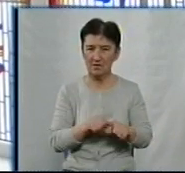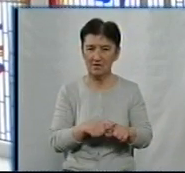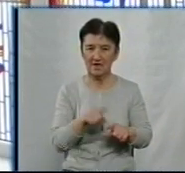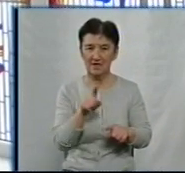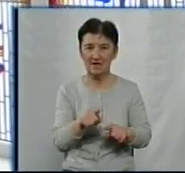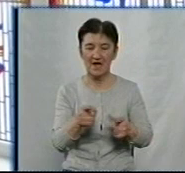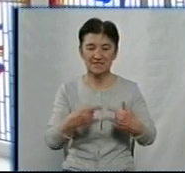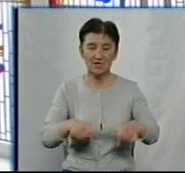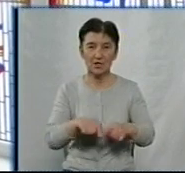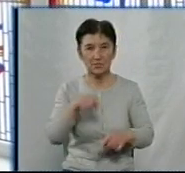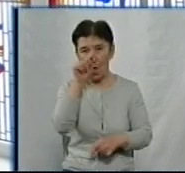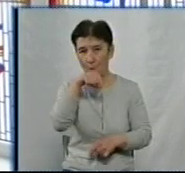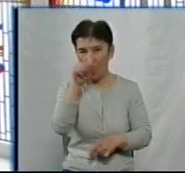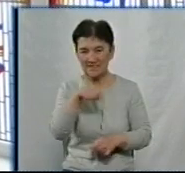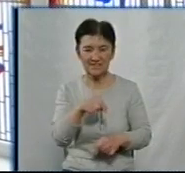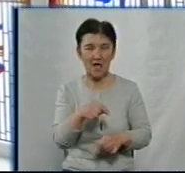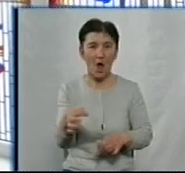сектор А, Луганська область.